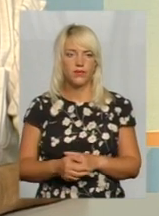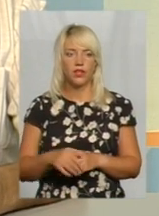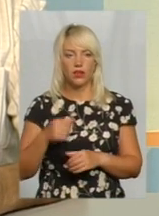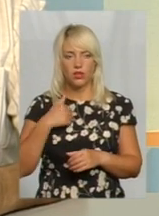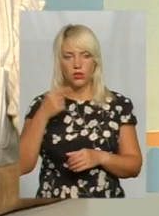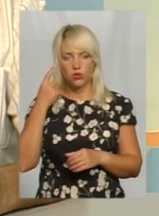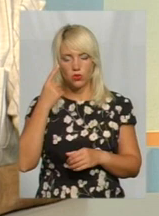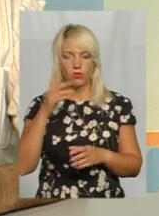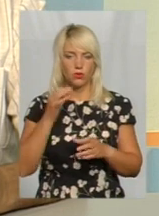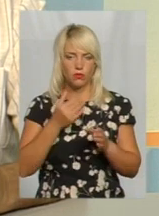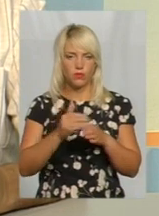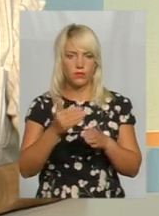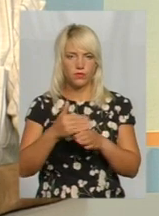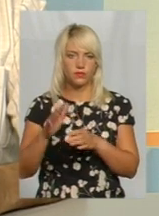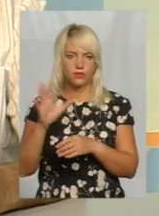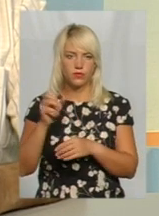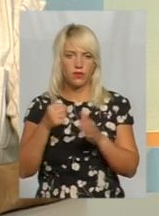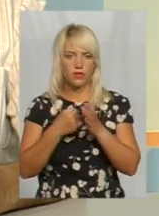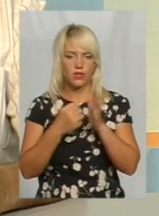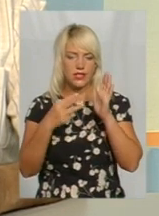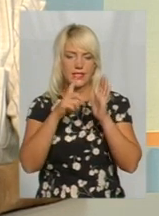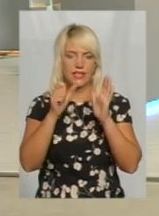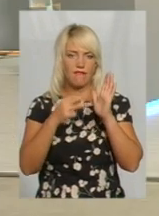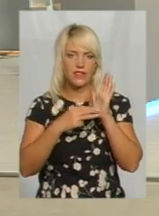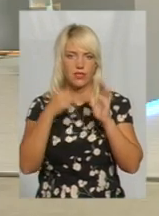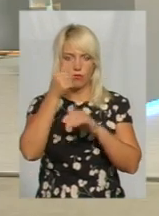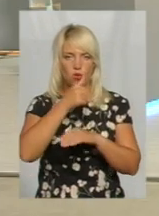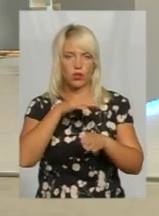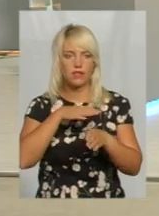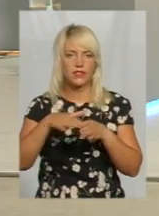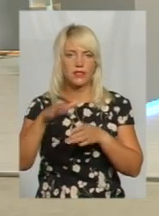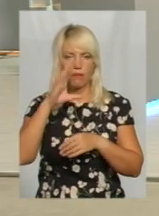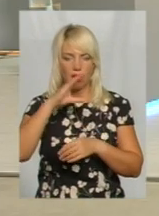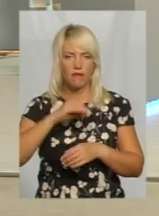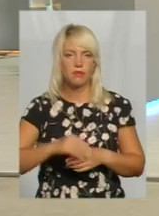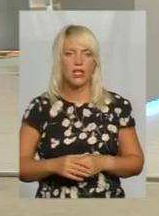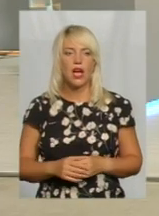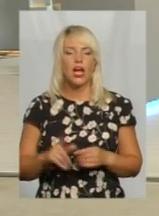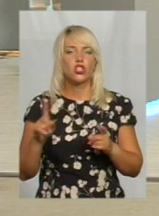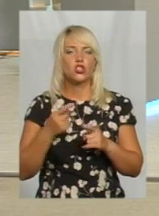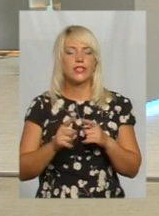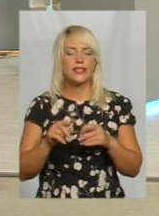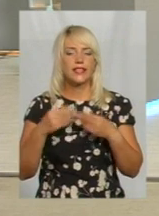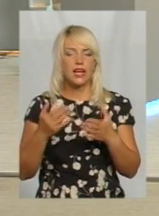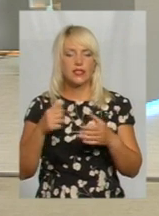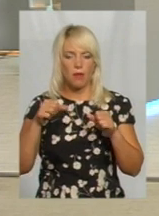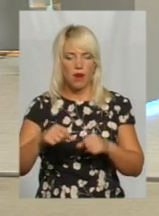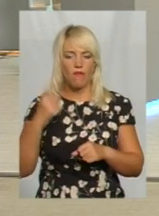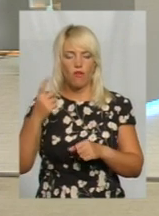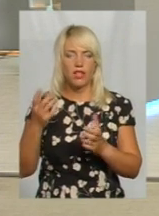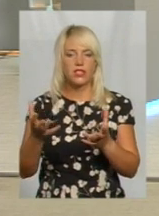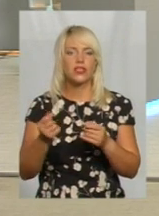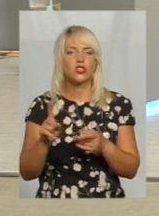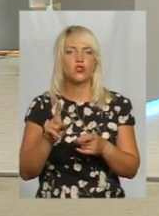до 7 років ми справимося. І що це дасть? От отримуєте право власності, на що це повпливає?